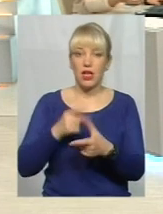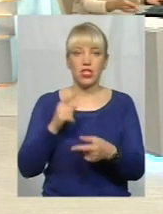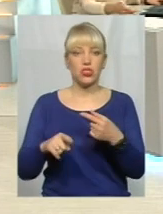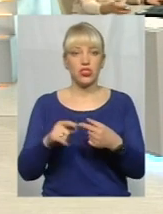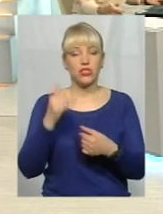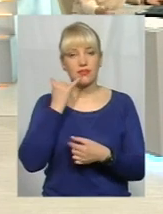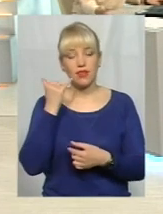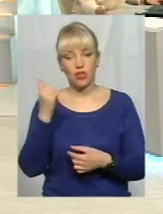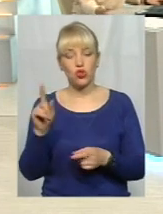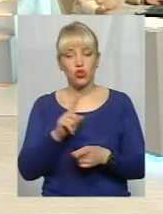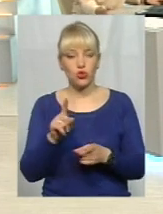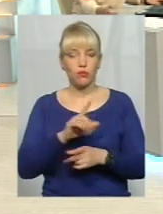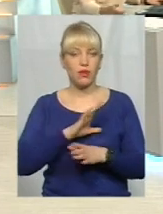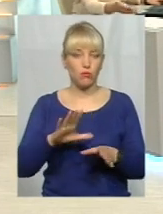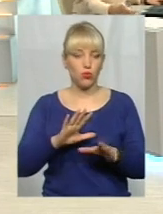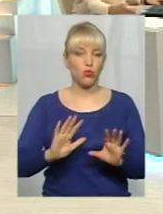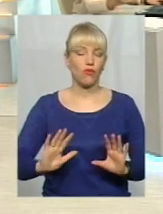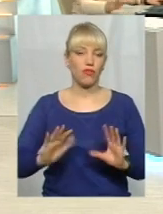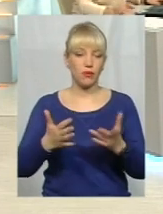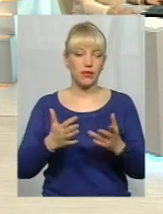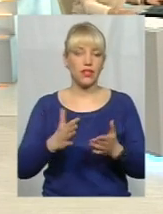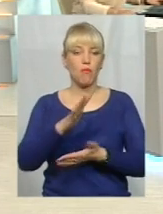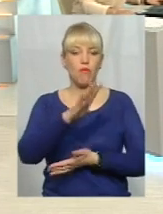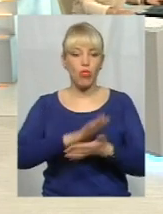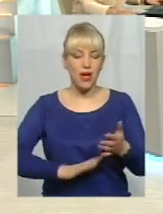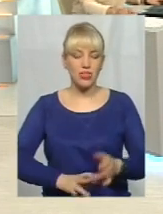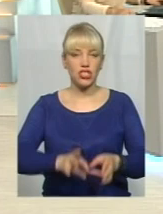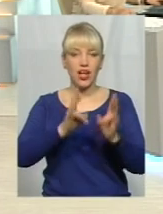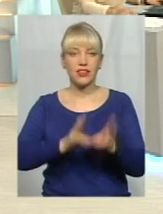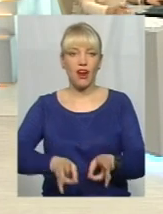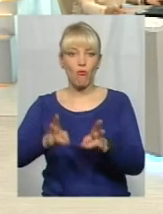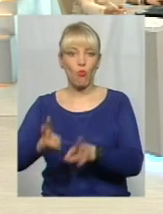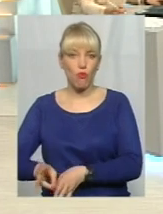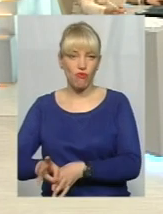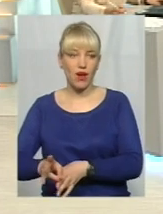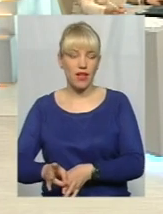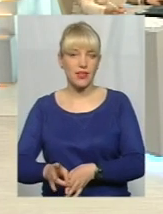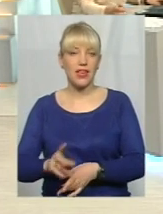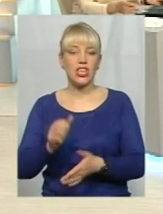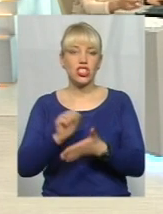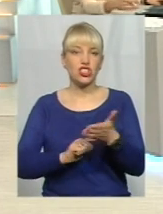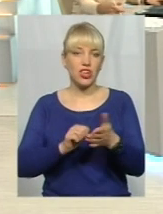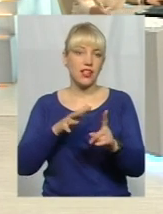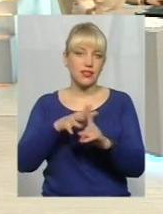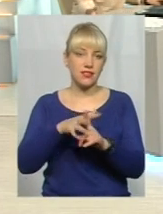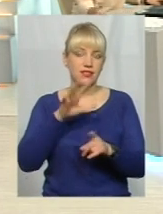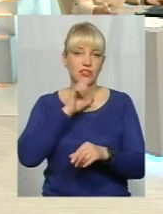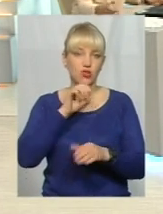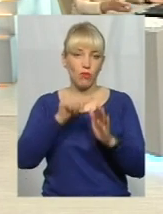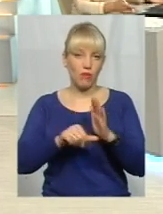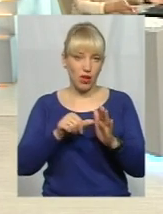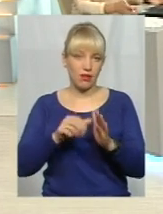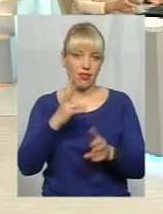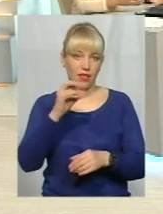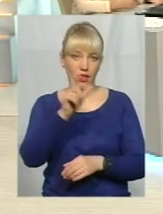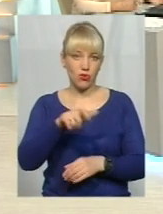уникнути випадків подальшого травмування, от саме через безпритульних собак, людей. А якщо це довго, то